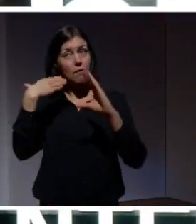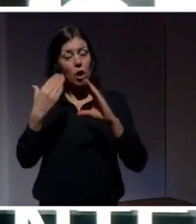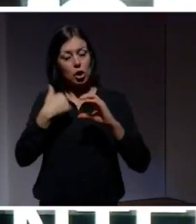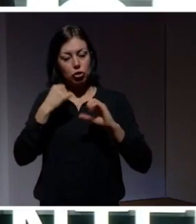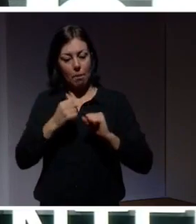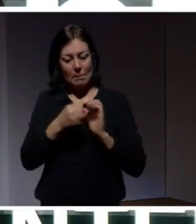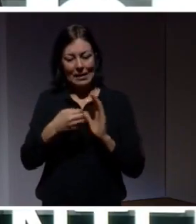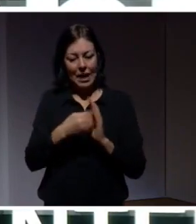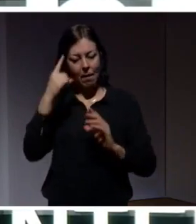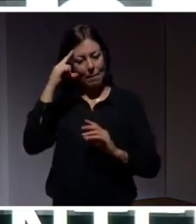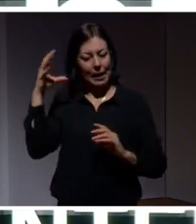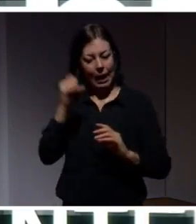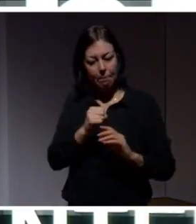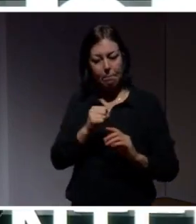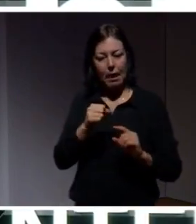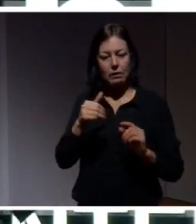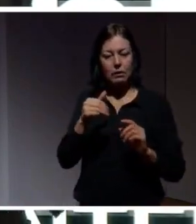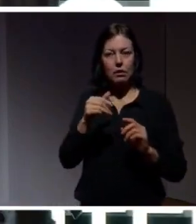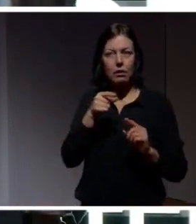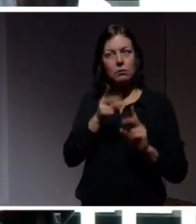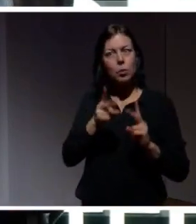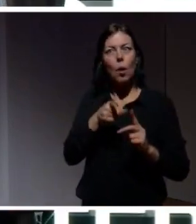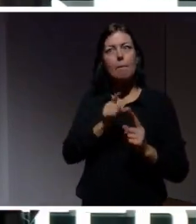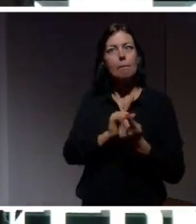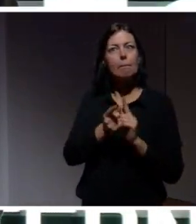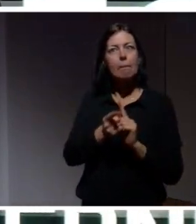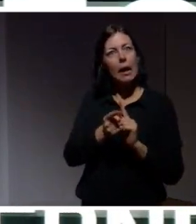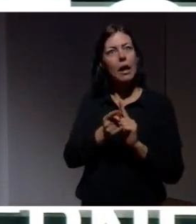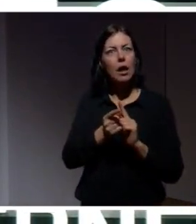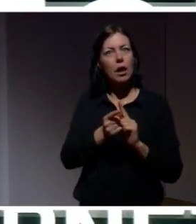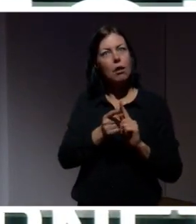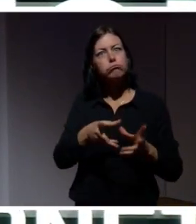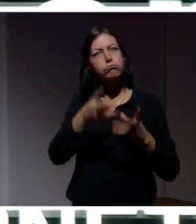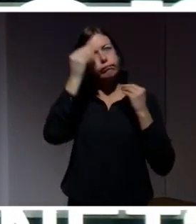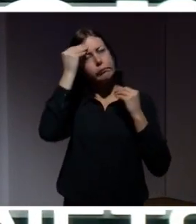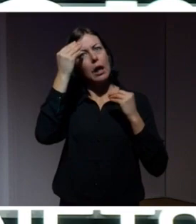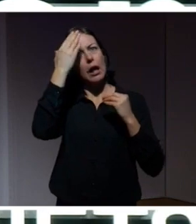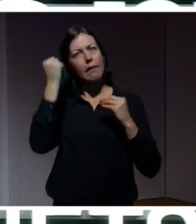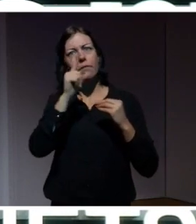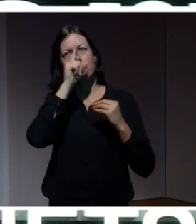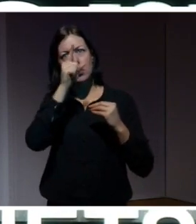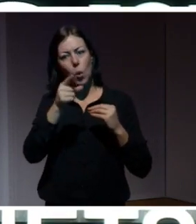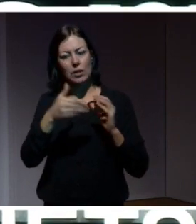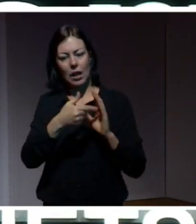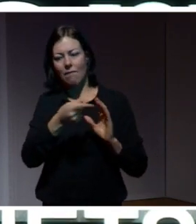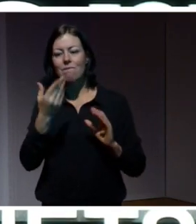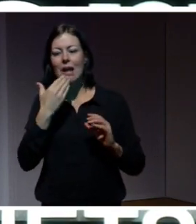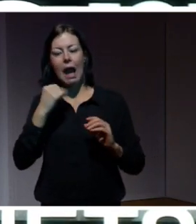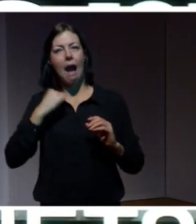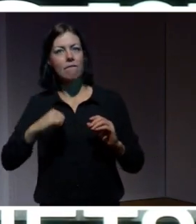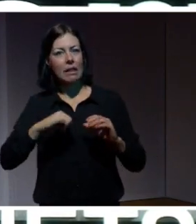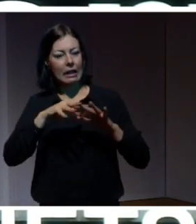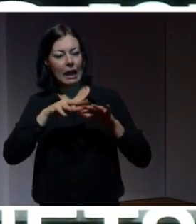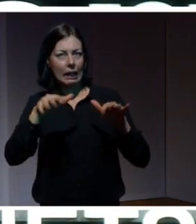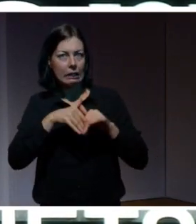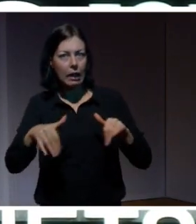att det är användbart för oss som använder oss av IT. Men också vi som bygger IT-produkter. Som